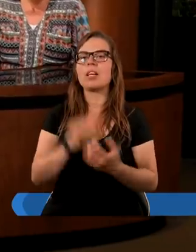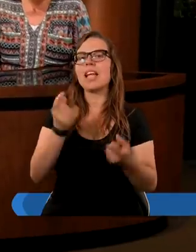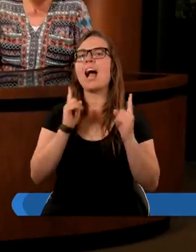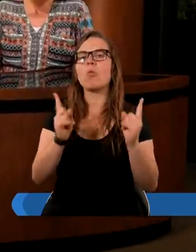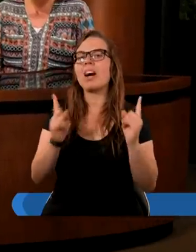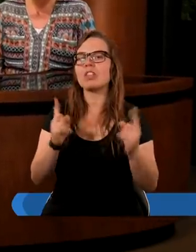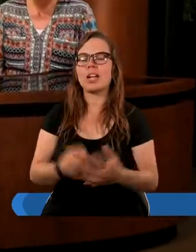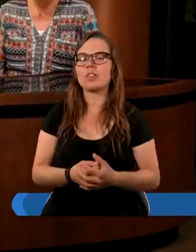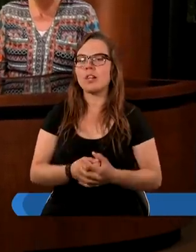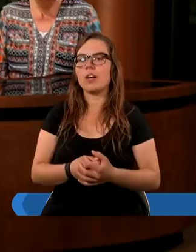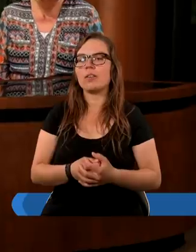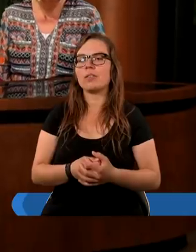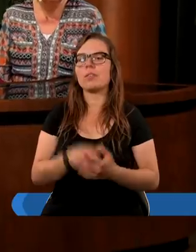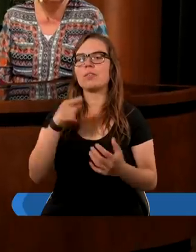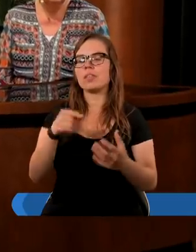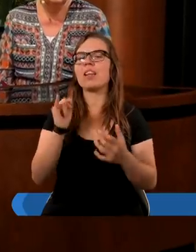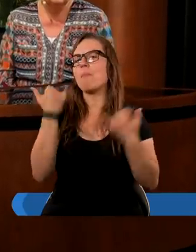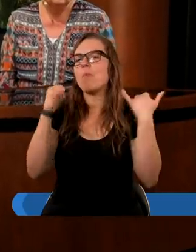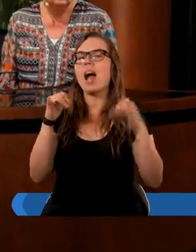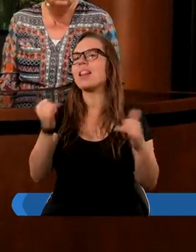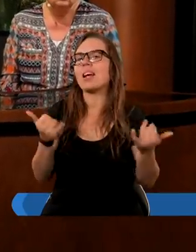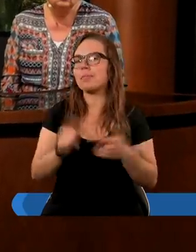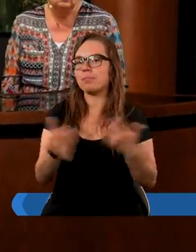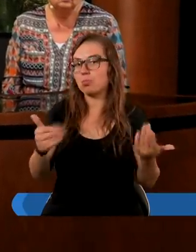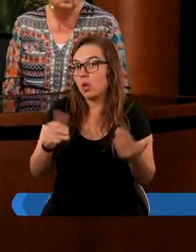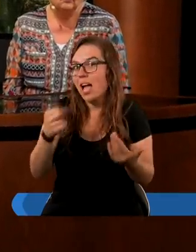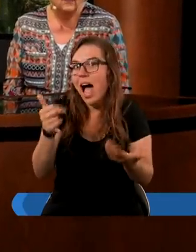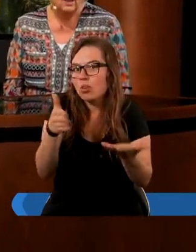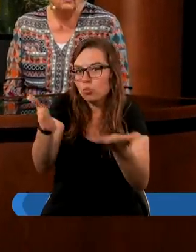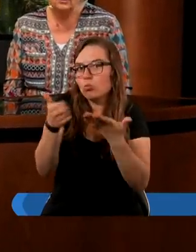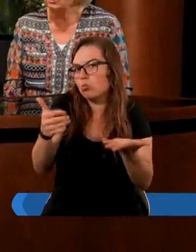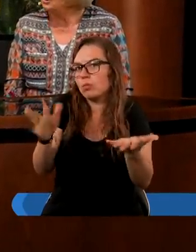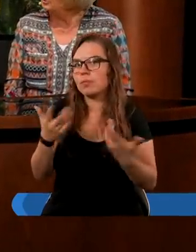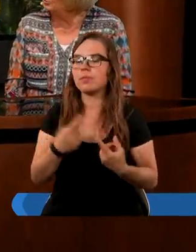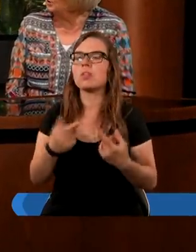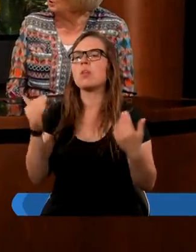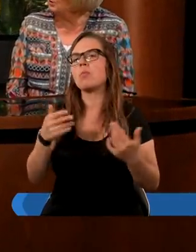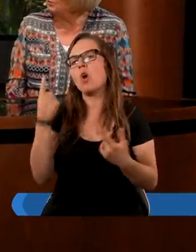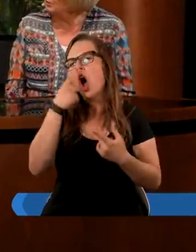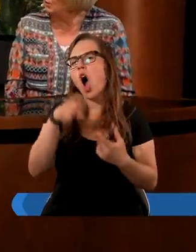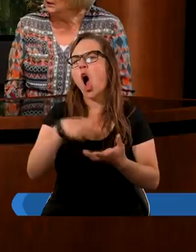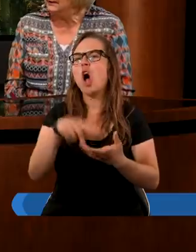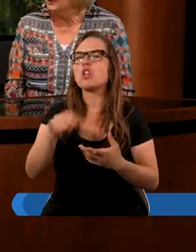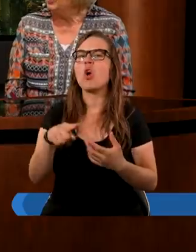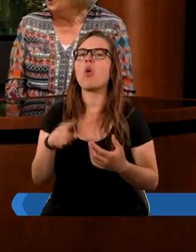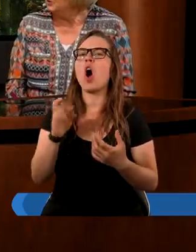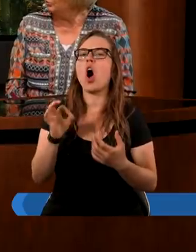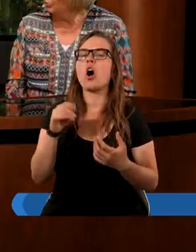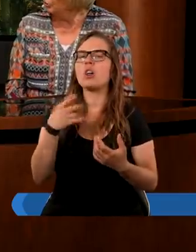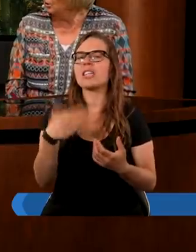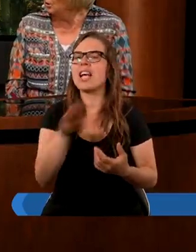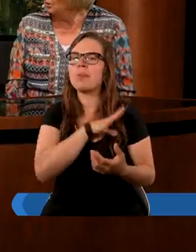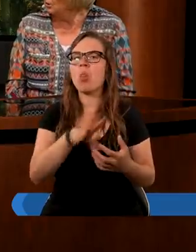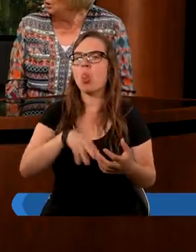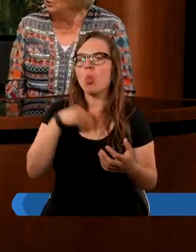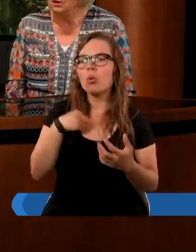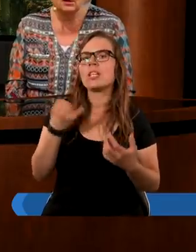uważamy te dwie wielkie błędy? Może Aniu podkreśli? Myślę, że chodzi tutaj o nieśmiertelność